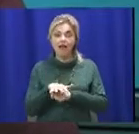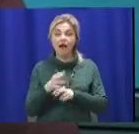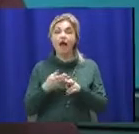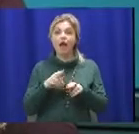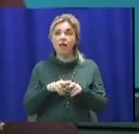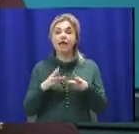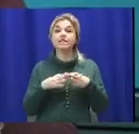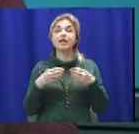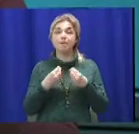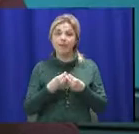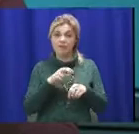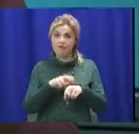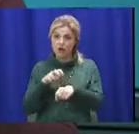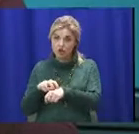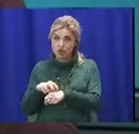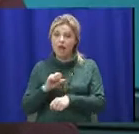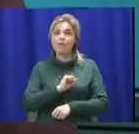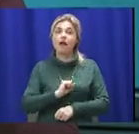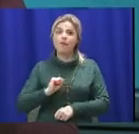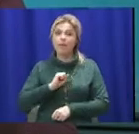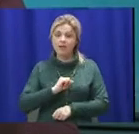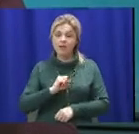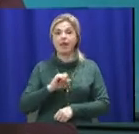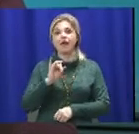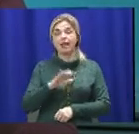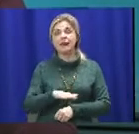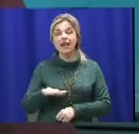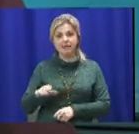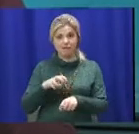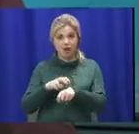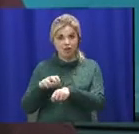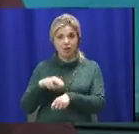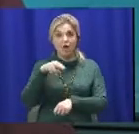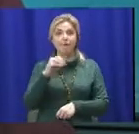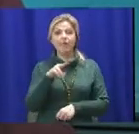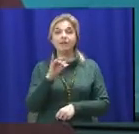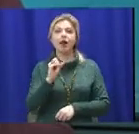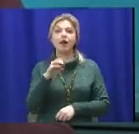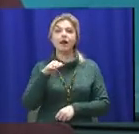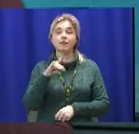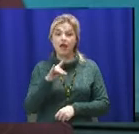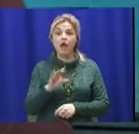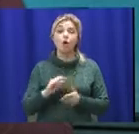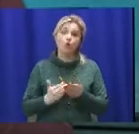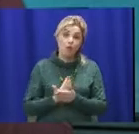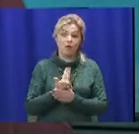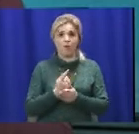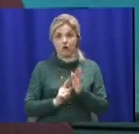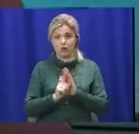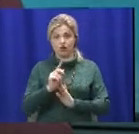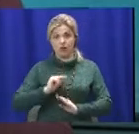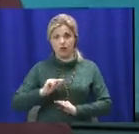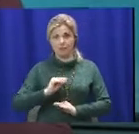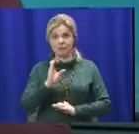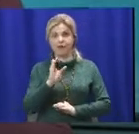у нас сімейні врачи, це у нас терапевти, це у нас педиатри. По-новому вони починають роботи с